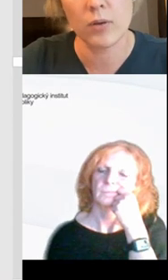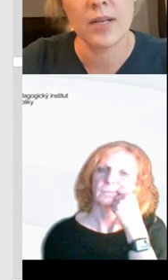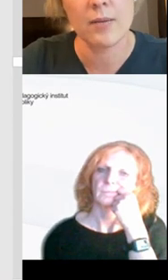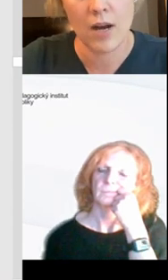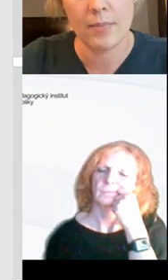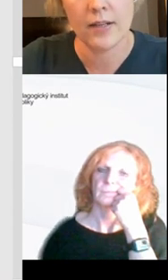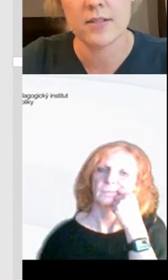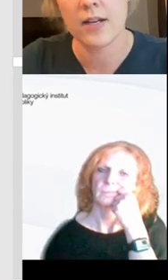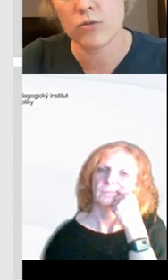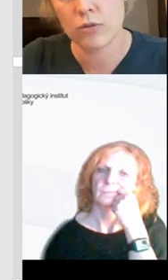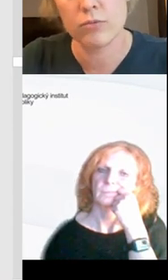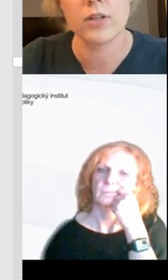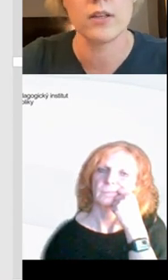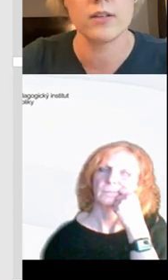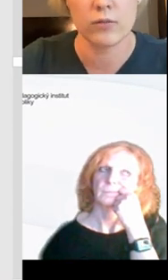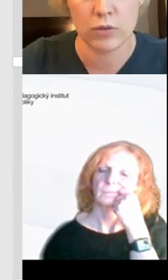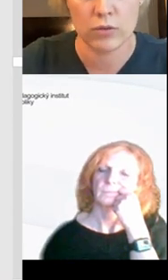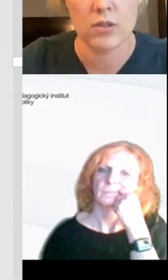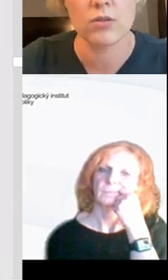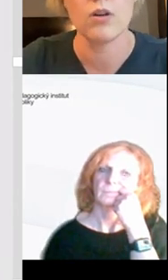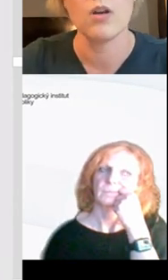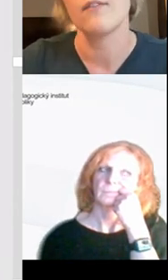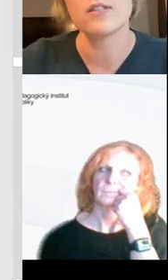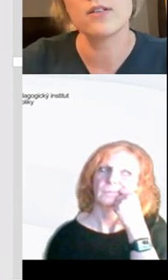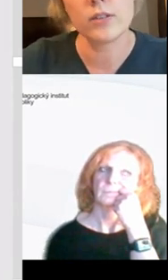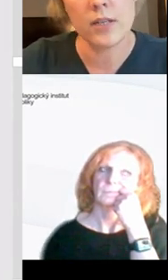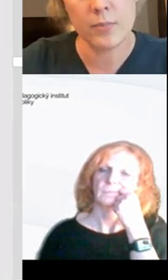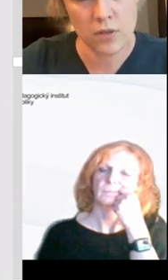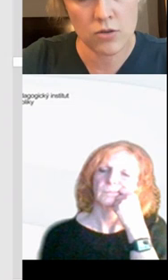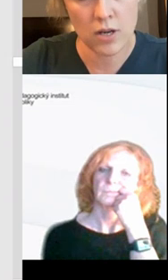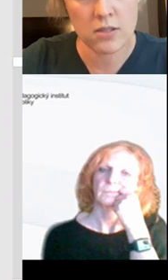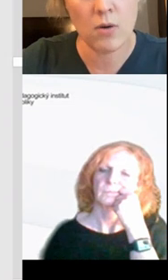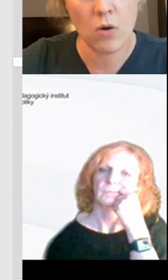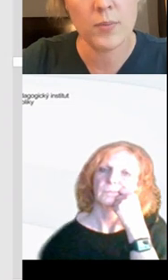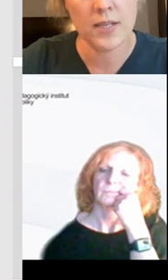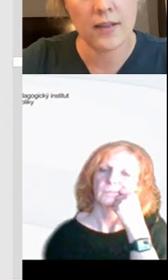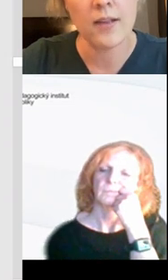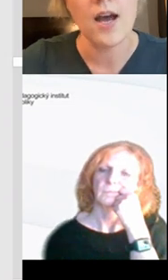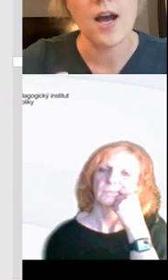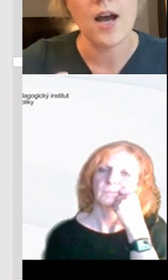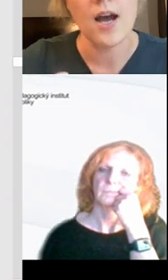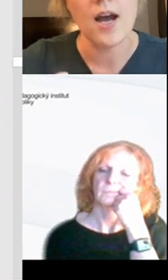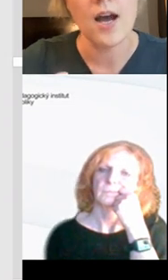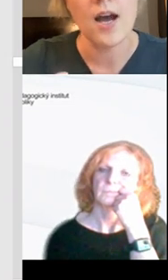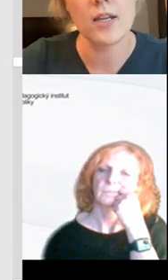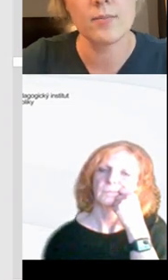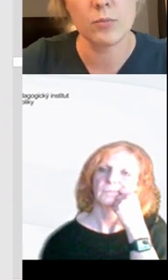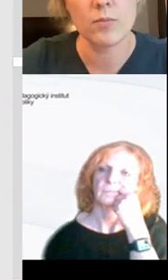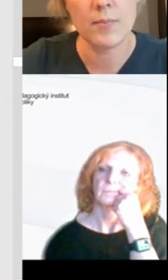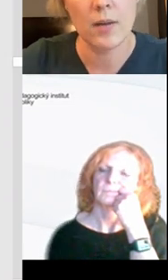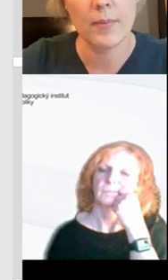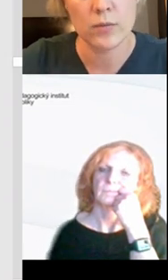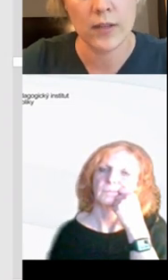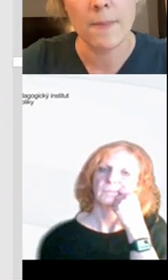pysatelské programy nebo aplikace, ať už je to Book Creator, ať už je to CISO, věci, do kterých prostě ti žáci mohou psát, a mohou to s tím